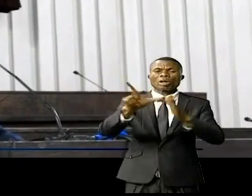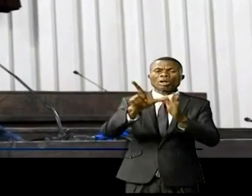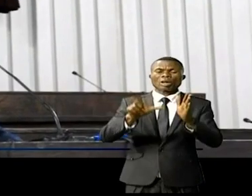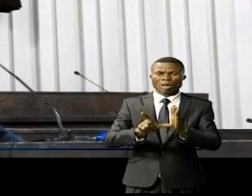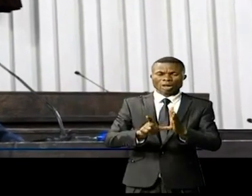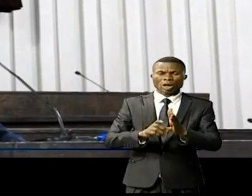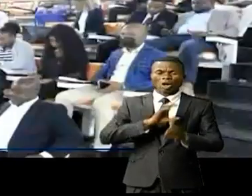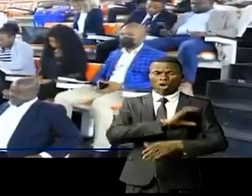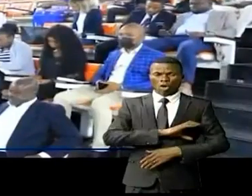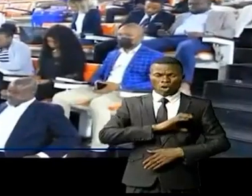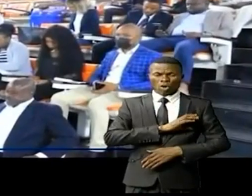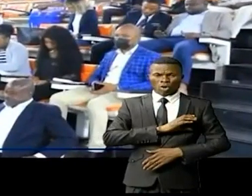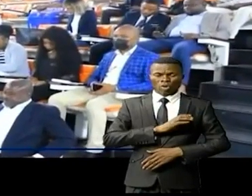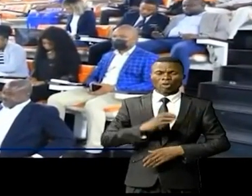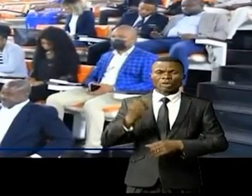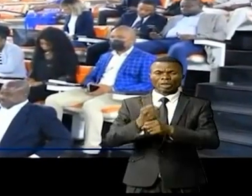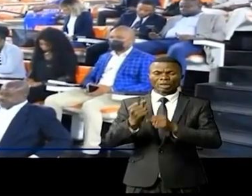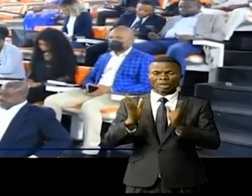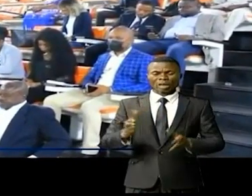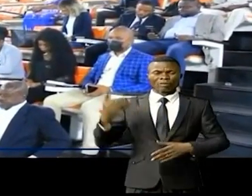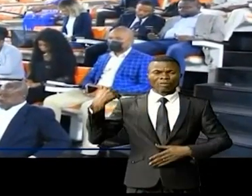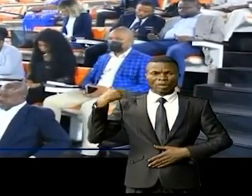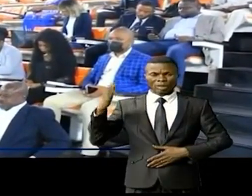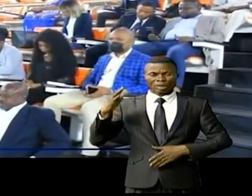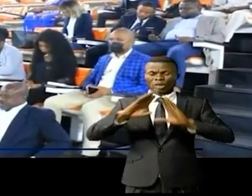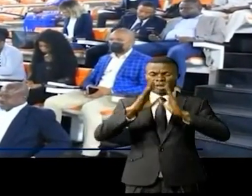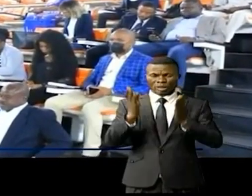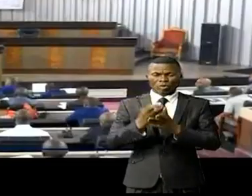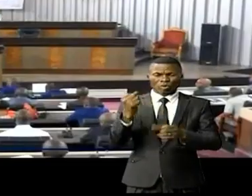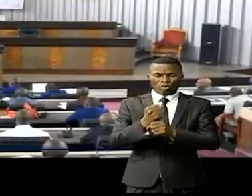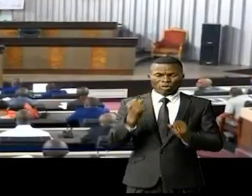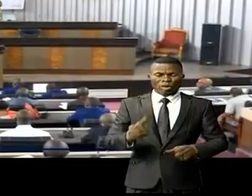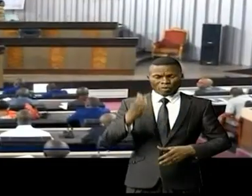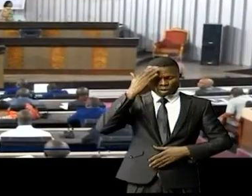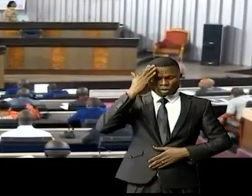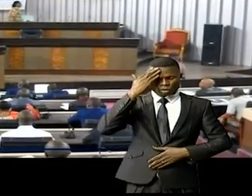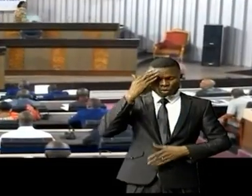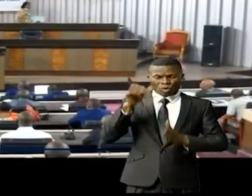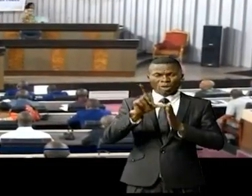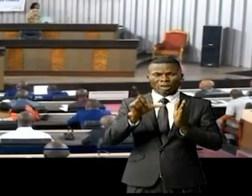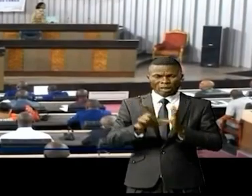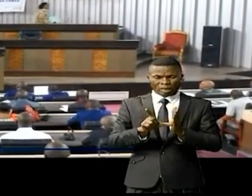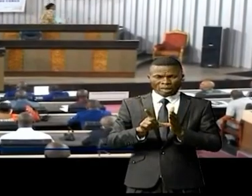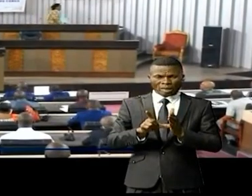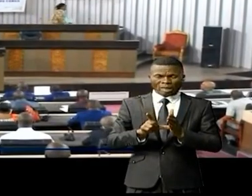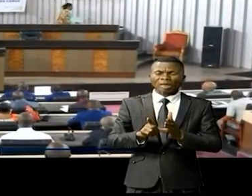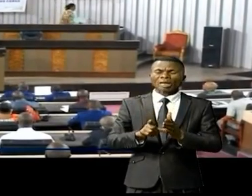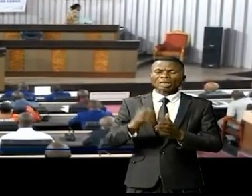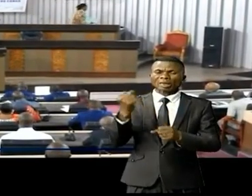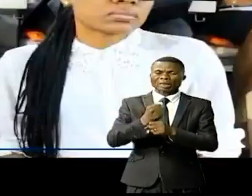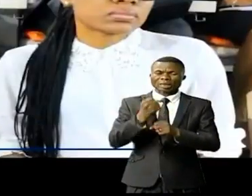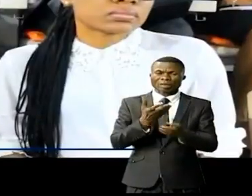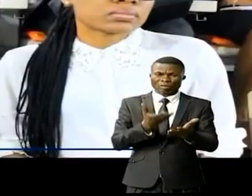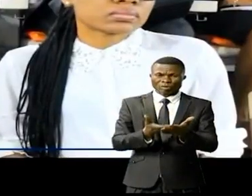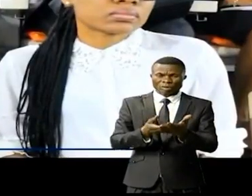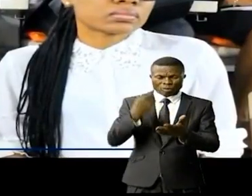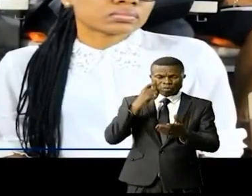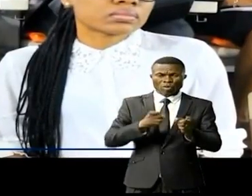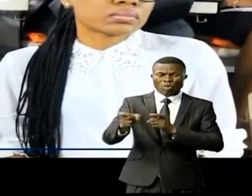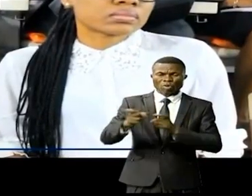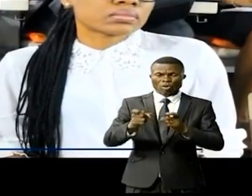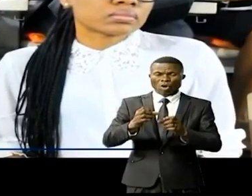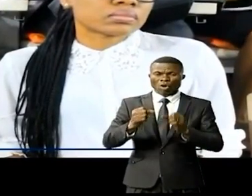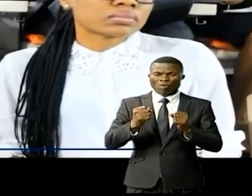conduites de l'agent public de l'État pour que tout agent s'imprègne de l'éthique et de la déontologie professionnelle pour la gestion